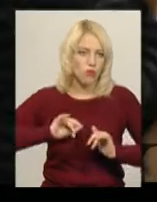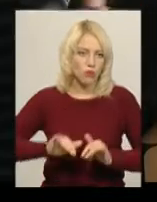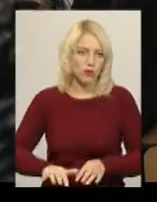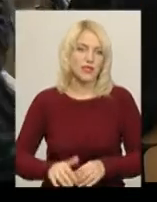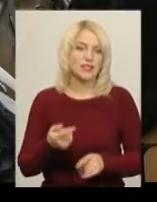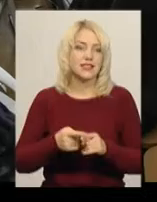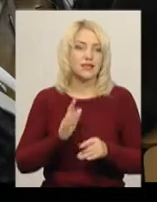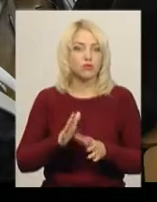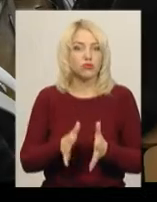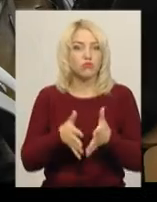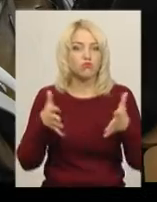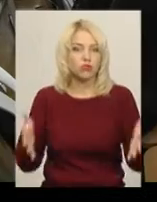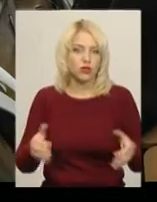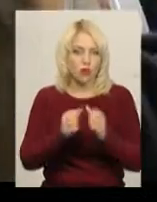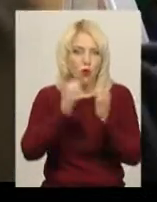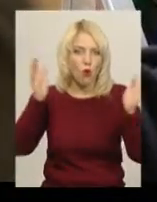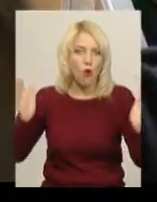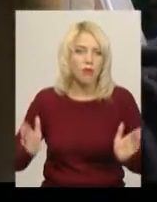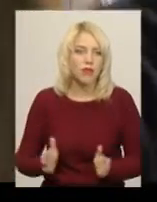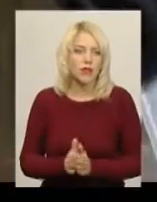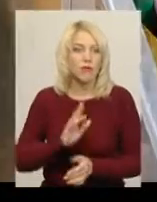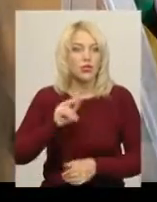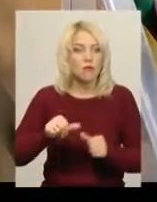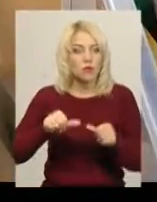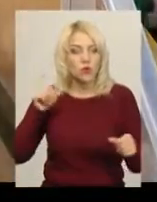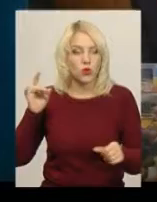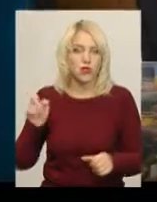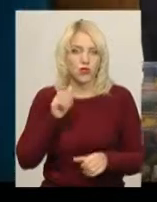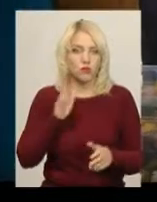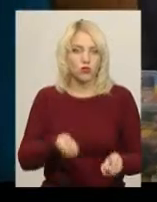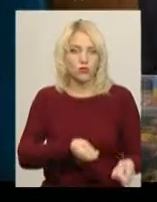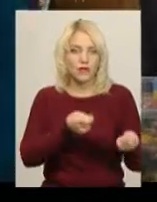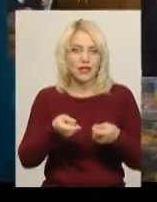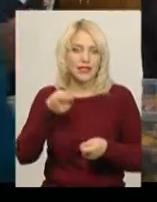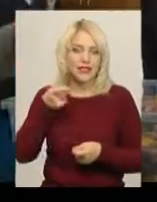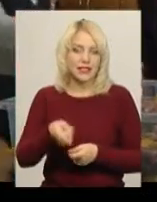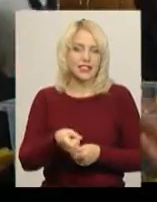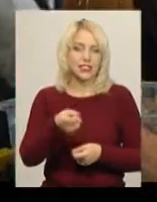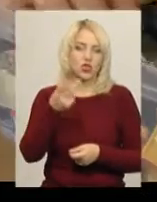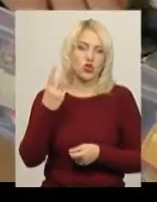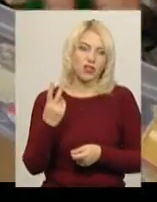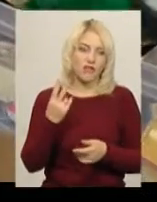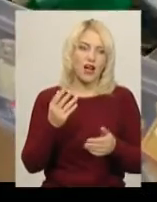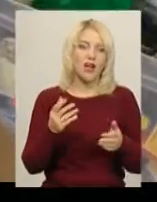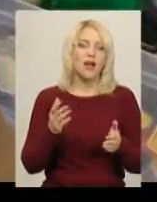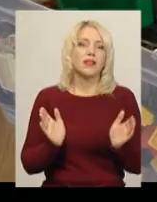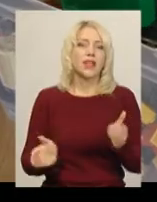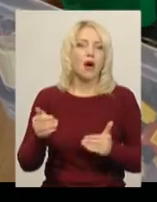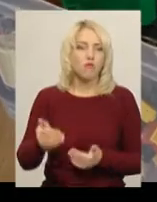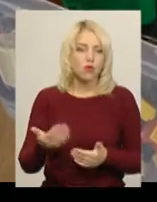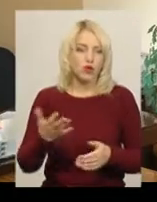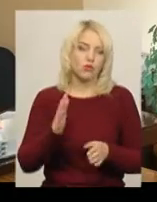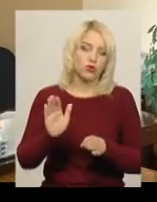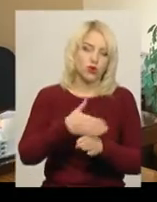Це буде значно більший об'єм конструкторів, ніж минулий раз Всього привезуть 1202 набора, які потім розподілятимуть по школах з